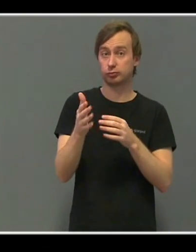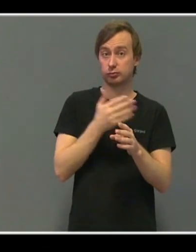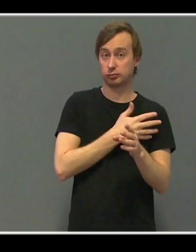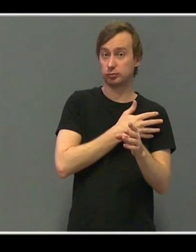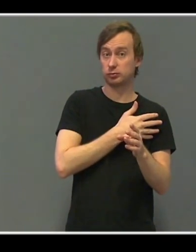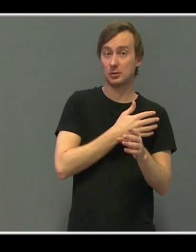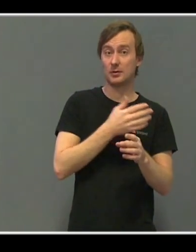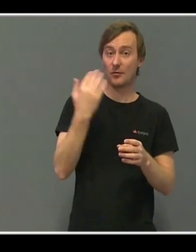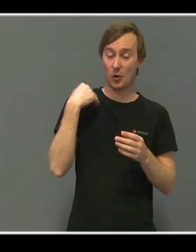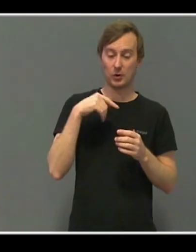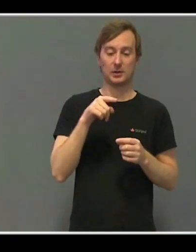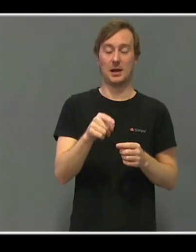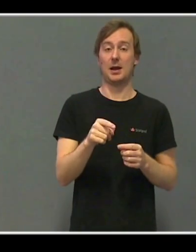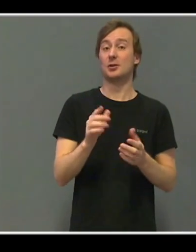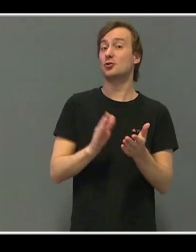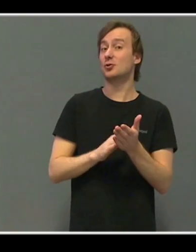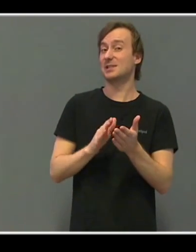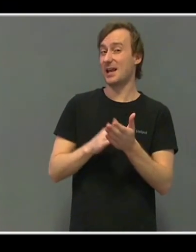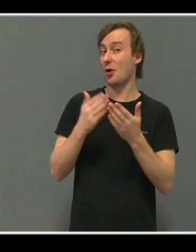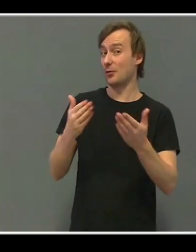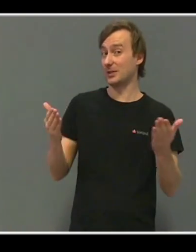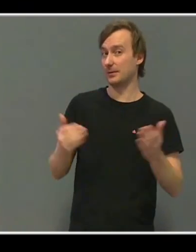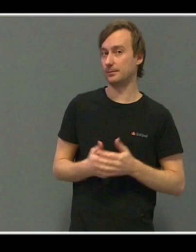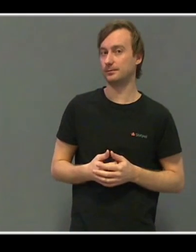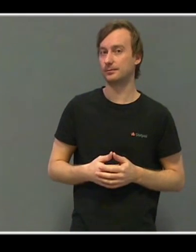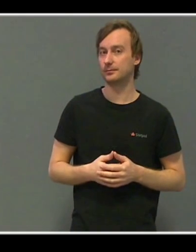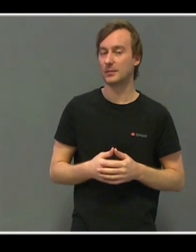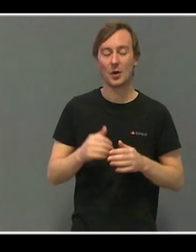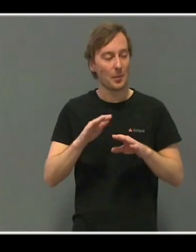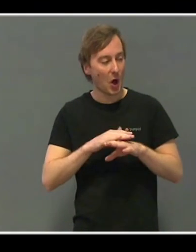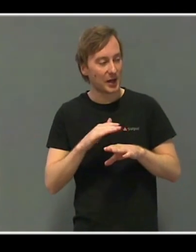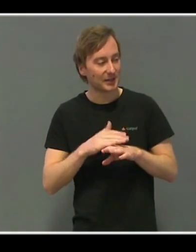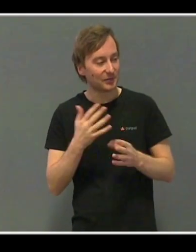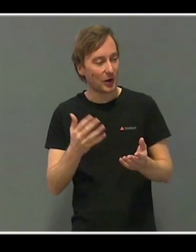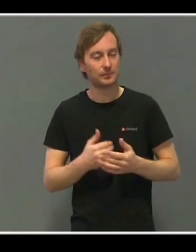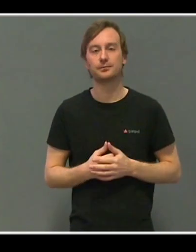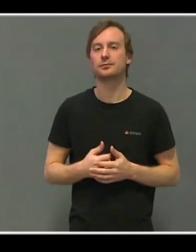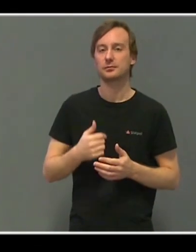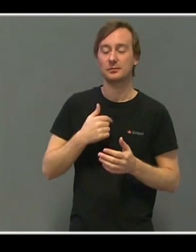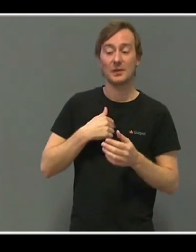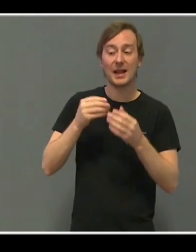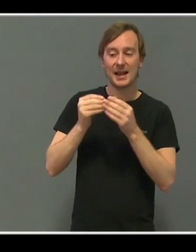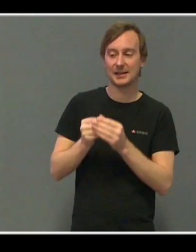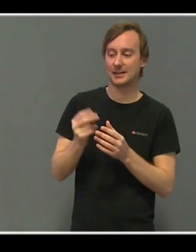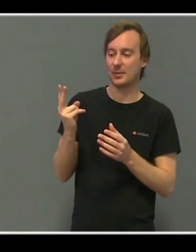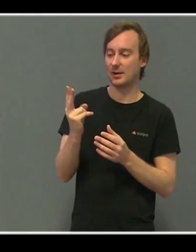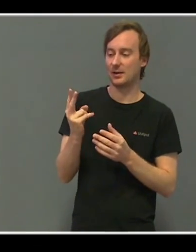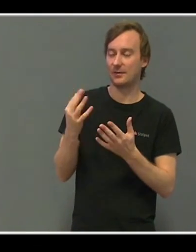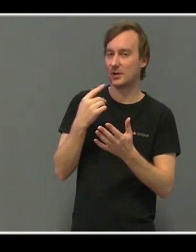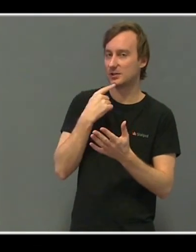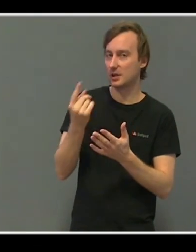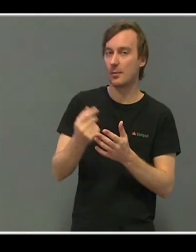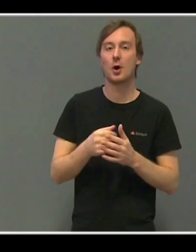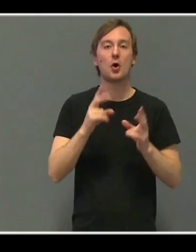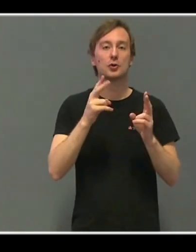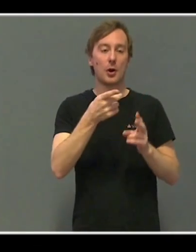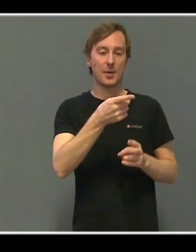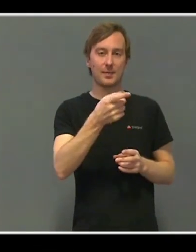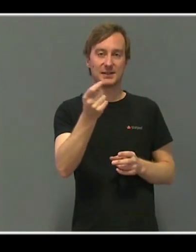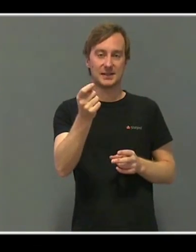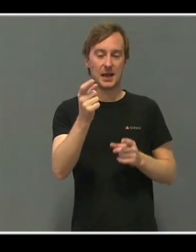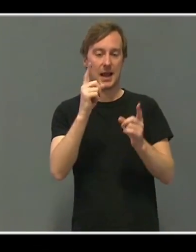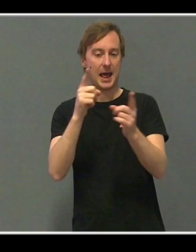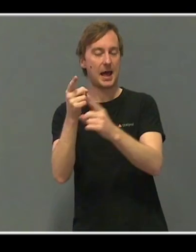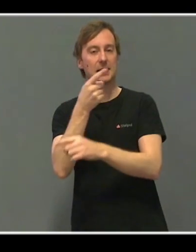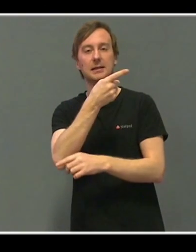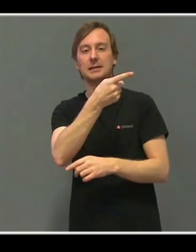Maren, siste oppfordring til de der hjemme. Jeg hiver meg jo på det dere sier. Men jeg tenker jo det også at PP-tjenesten, lærerne også